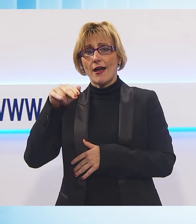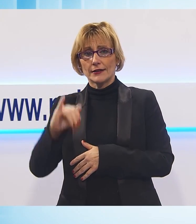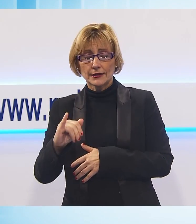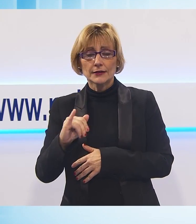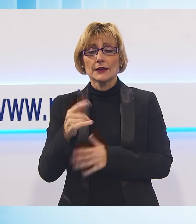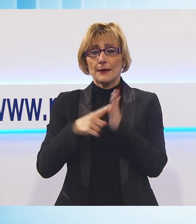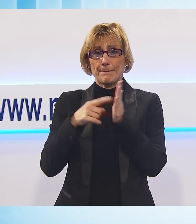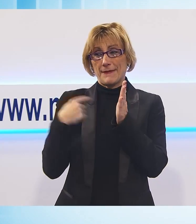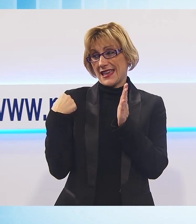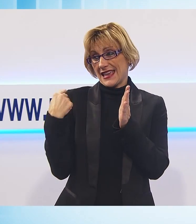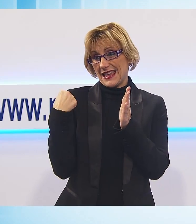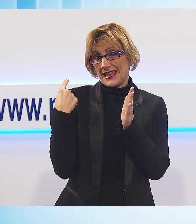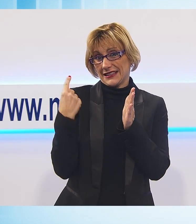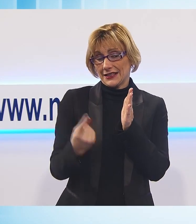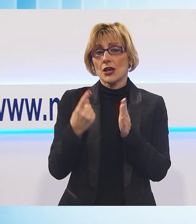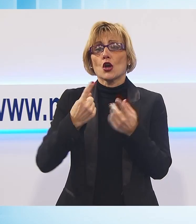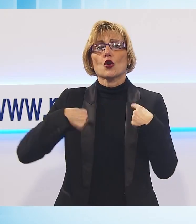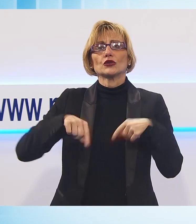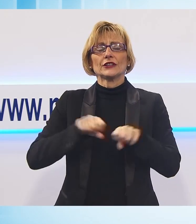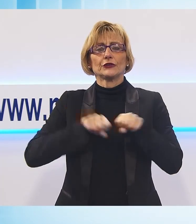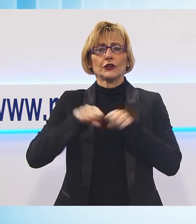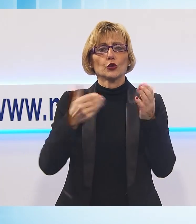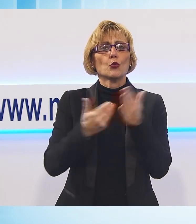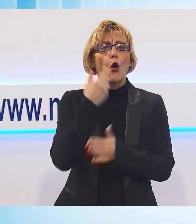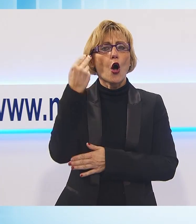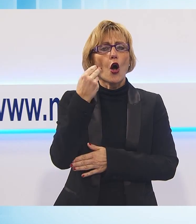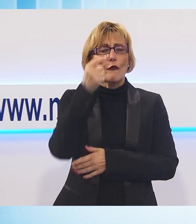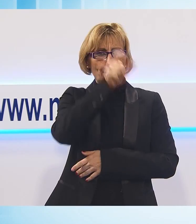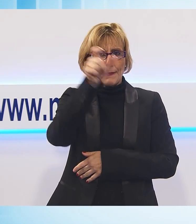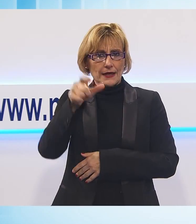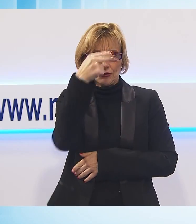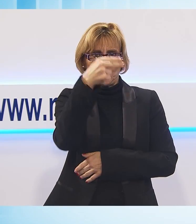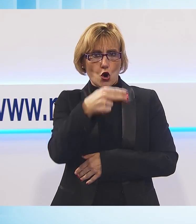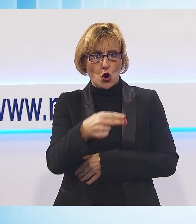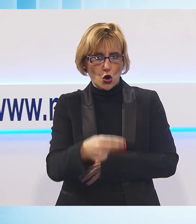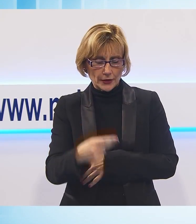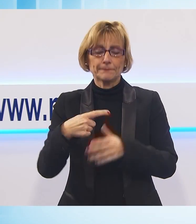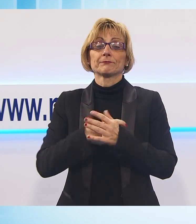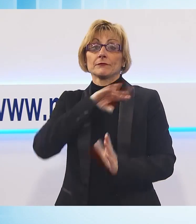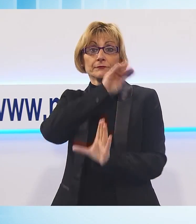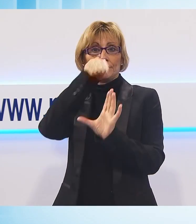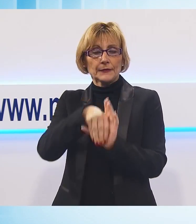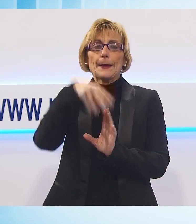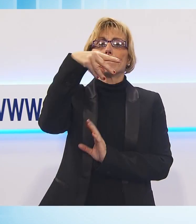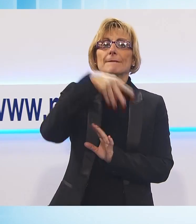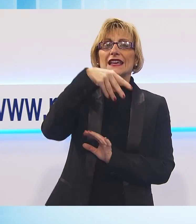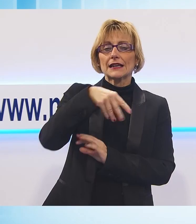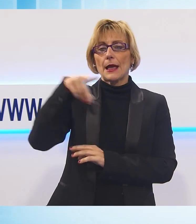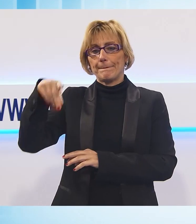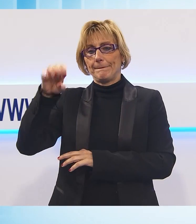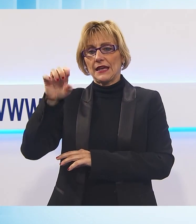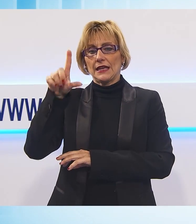componenti del Consiglio direttivo dell'ente parco regionale delle Alpi Apuane. Ne fa parte anche Mirna Pellinacci,